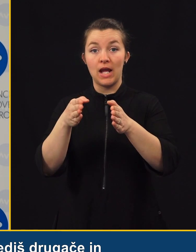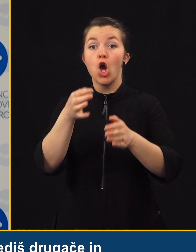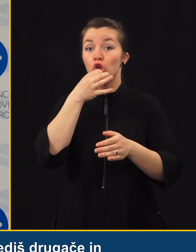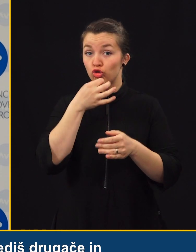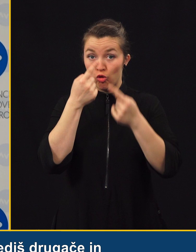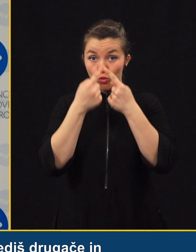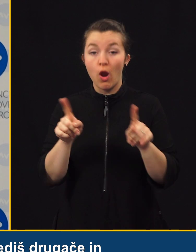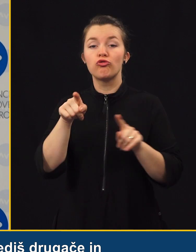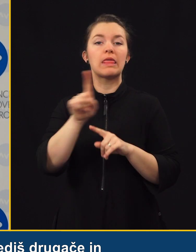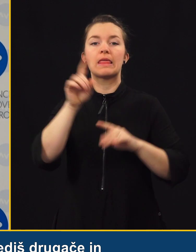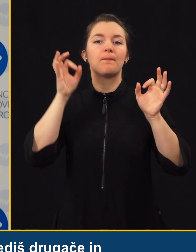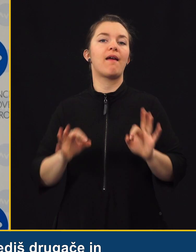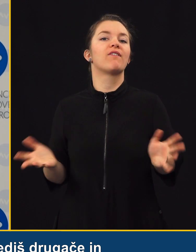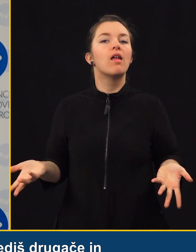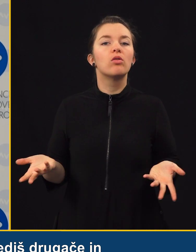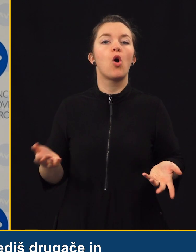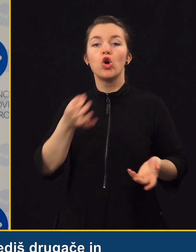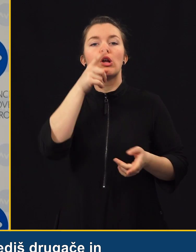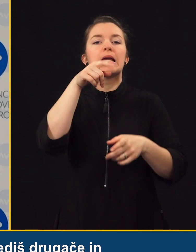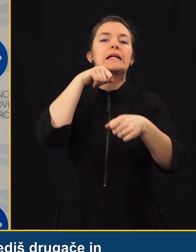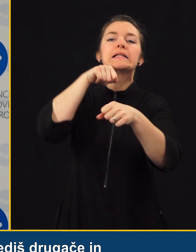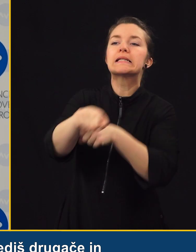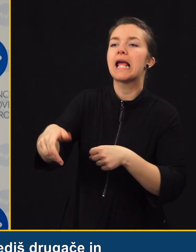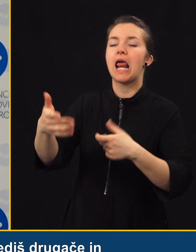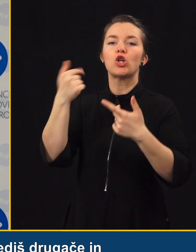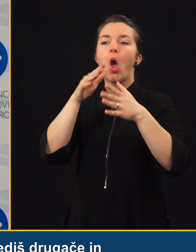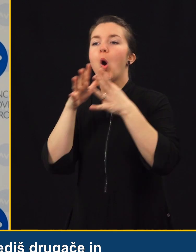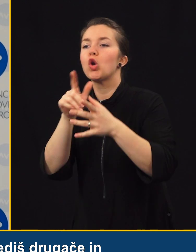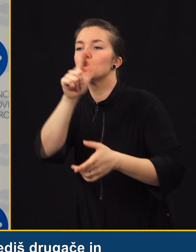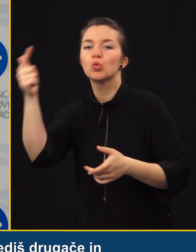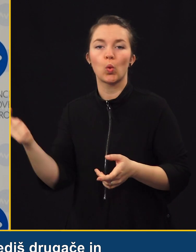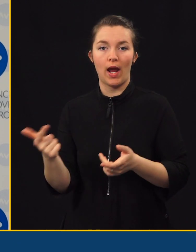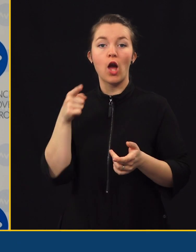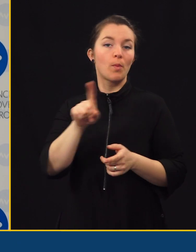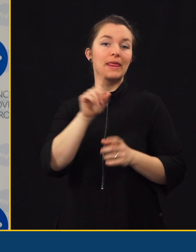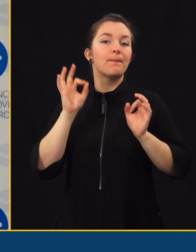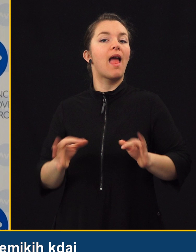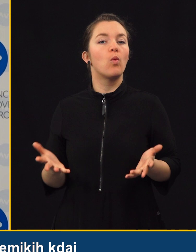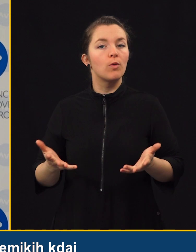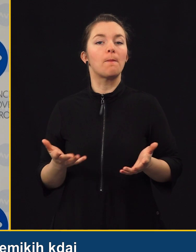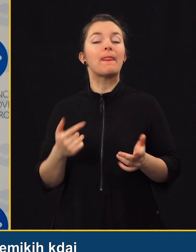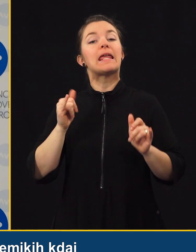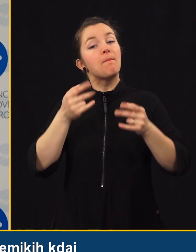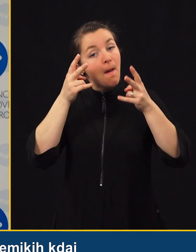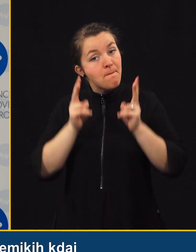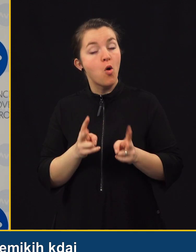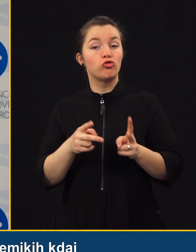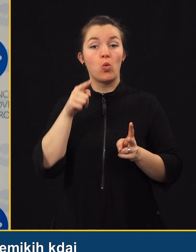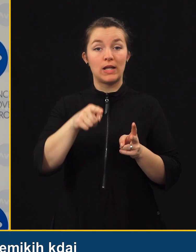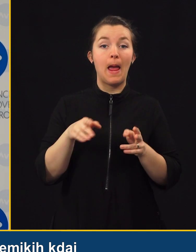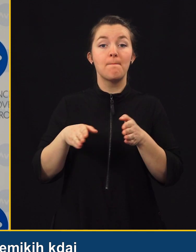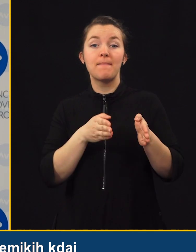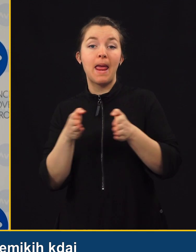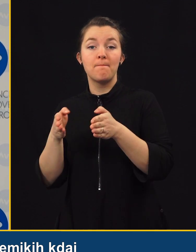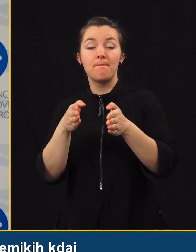drugače in s tem nekoga ogrožiš, izsiliš ali kar koli drugega. Je pa možno, da so v